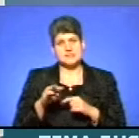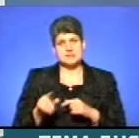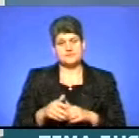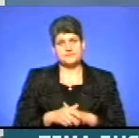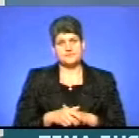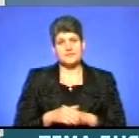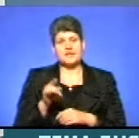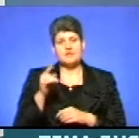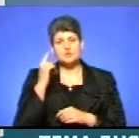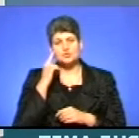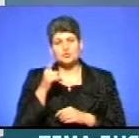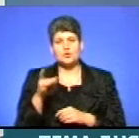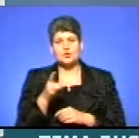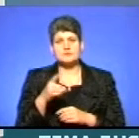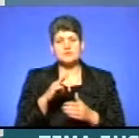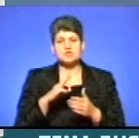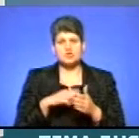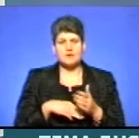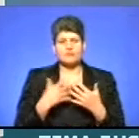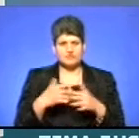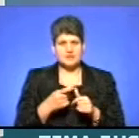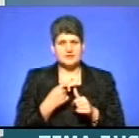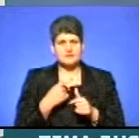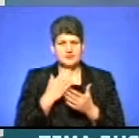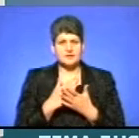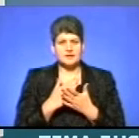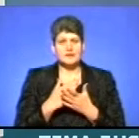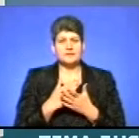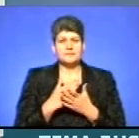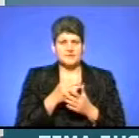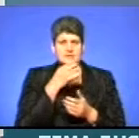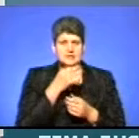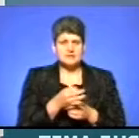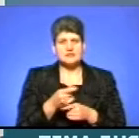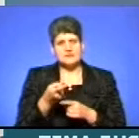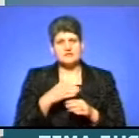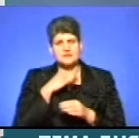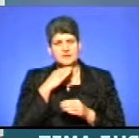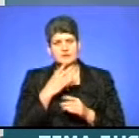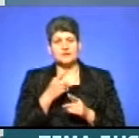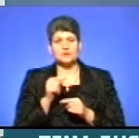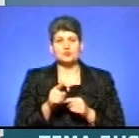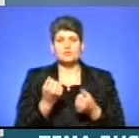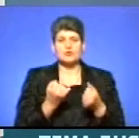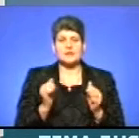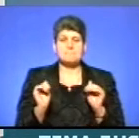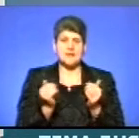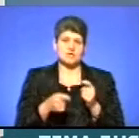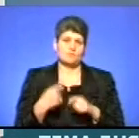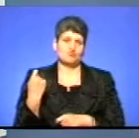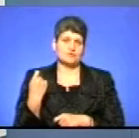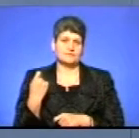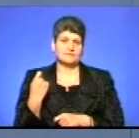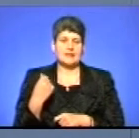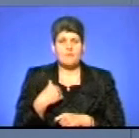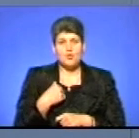На вашу думку, розмір штрафу ви вже назвали, чи цей розмір штрафу достатній для того, щоб водії менше порушували?